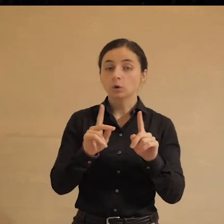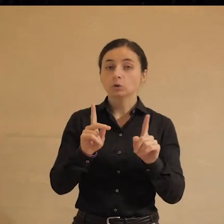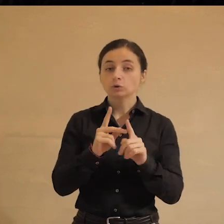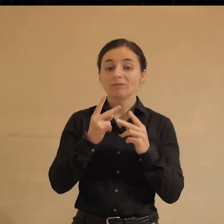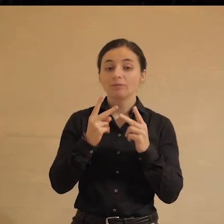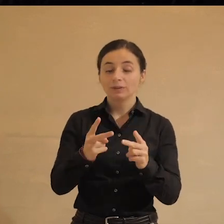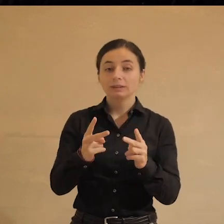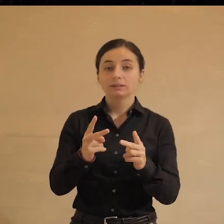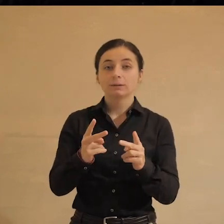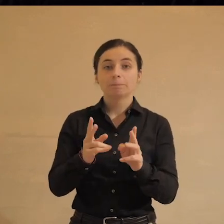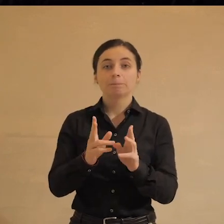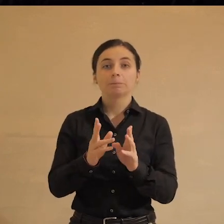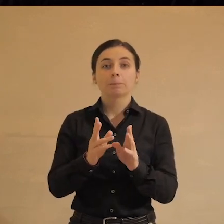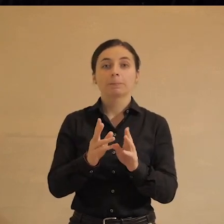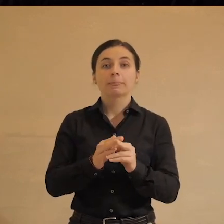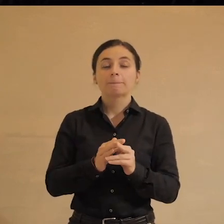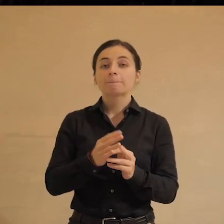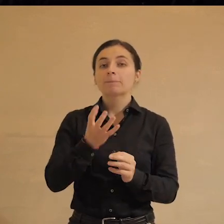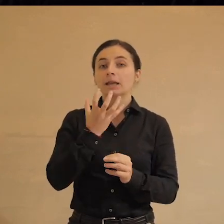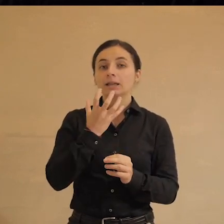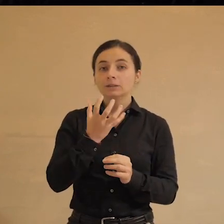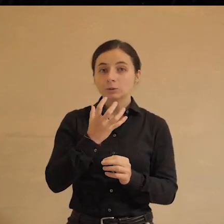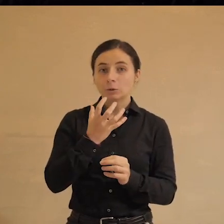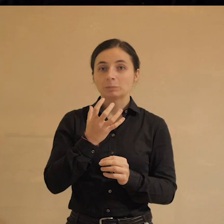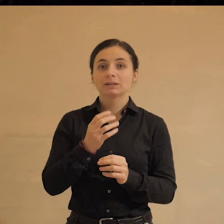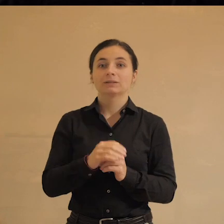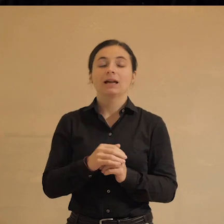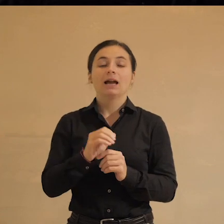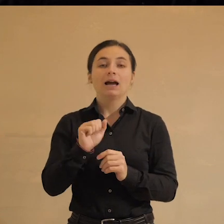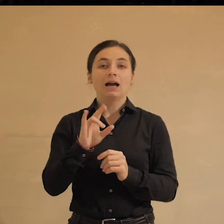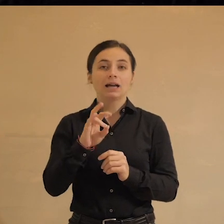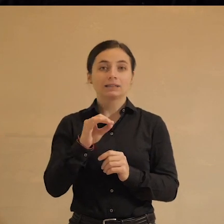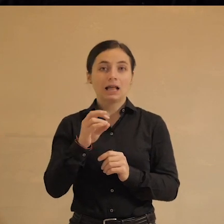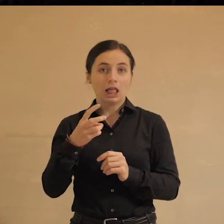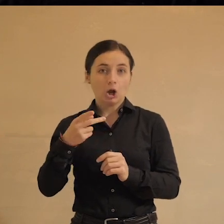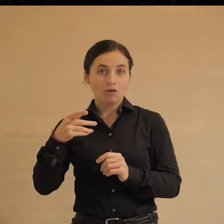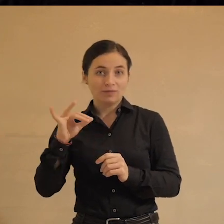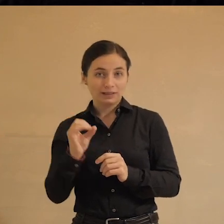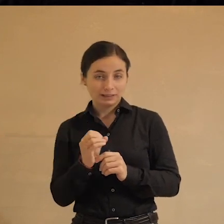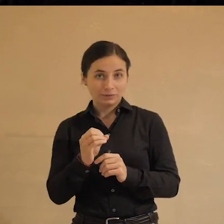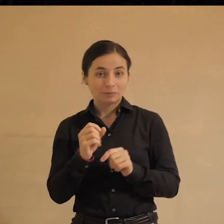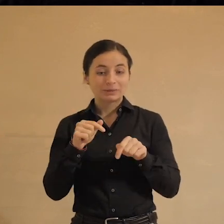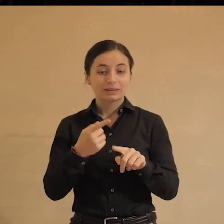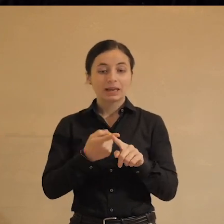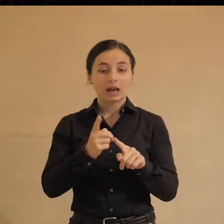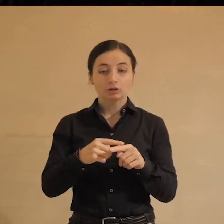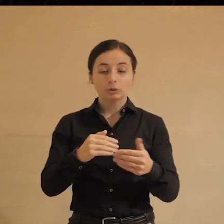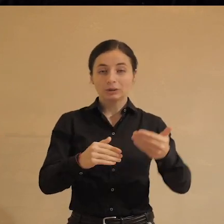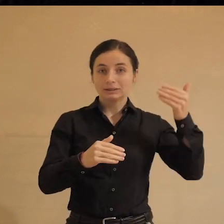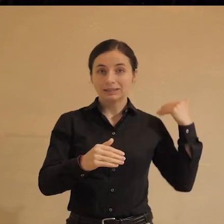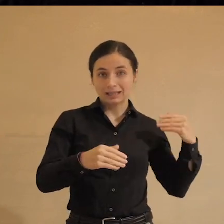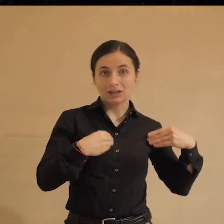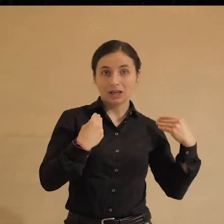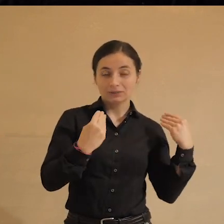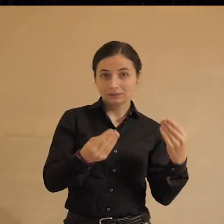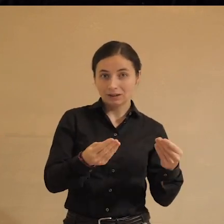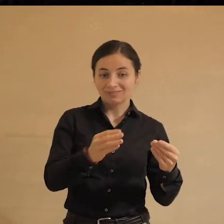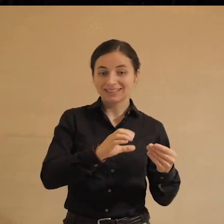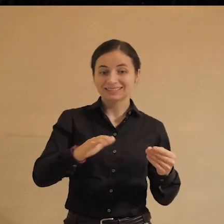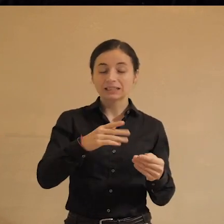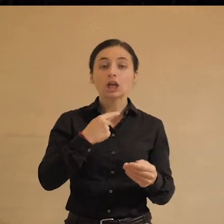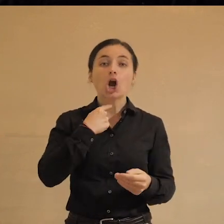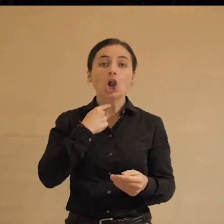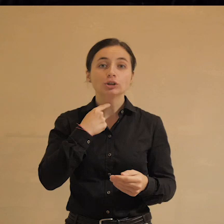вот, так сказать, теплые ламповые аналоговые фальсификаторы, те, кто до этого давал стране голосов,